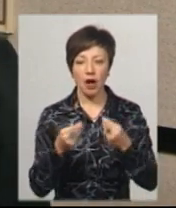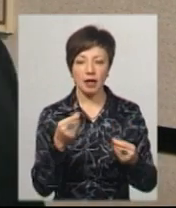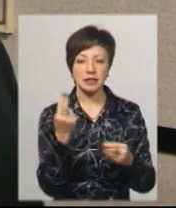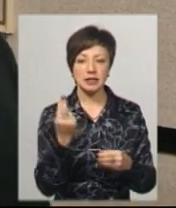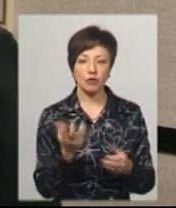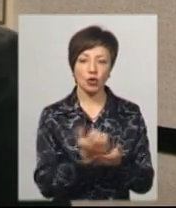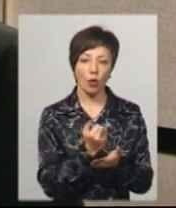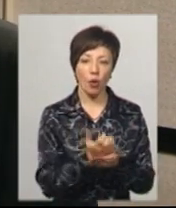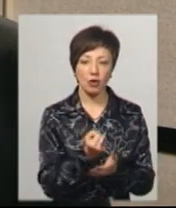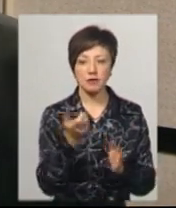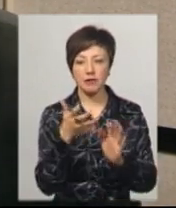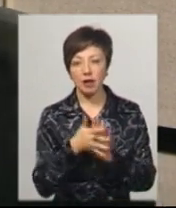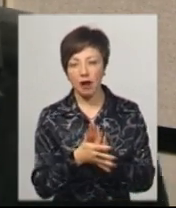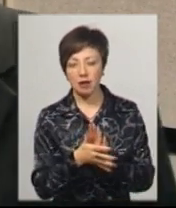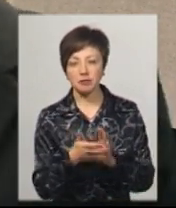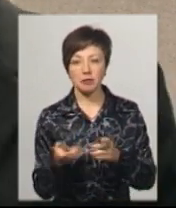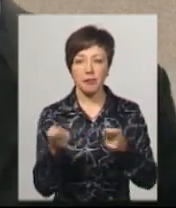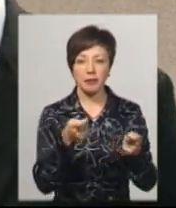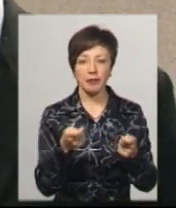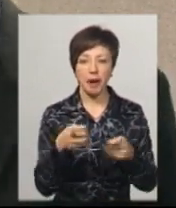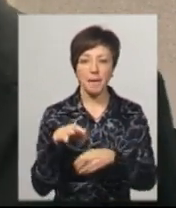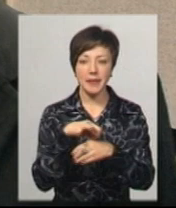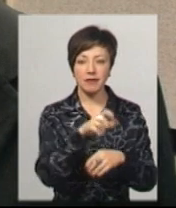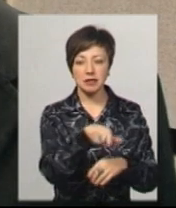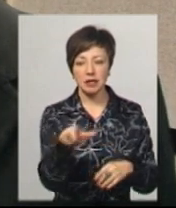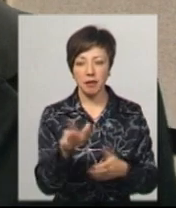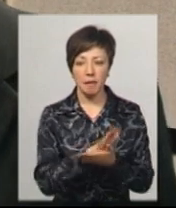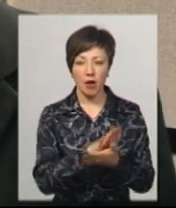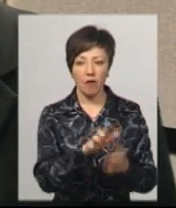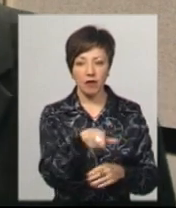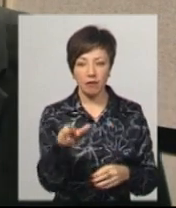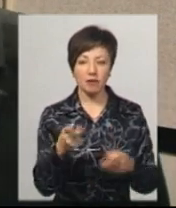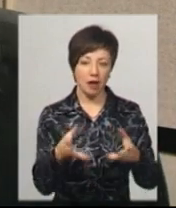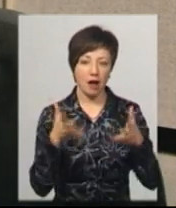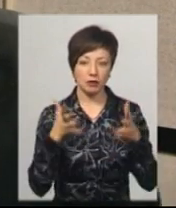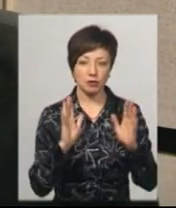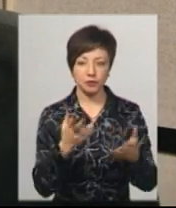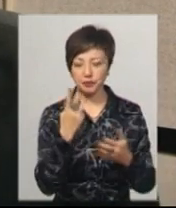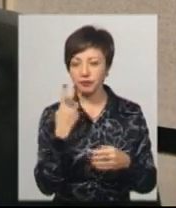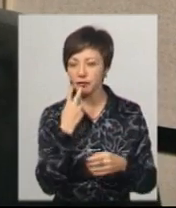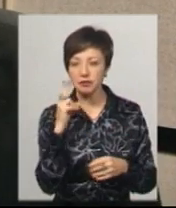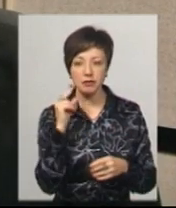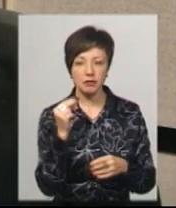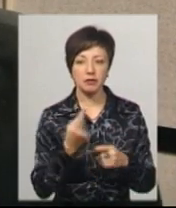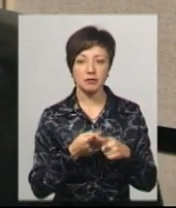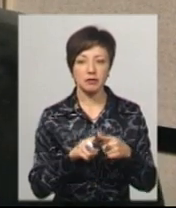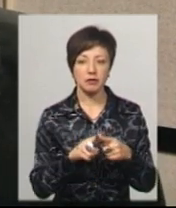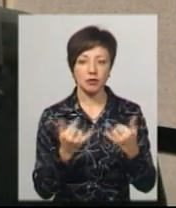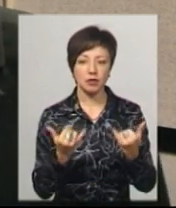доходів, віртуальні цифри перевезених пільговиків, ми будемо бачити чіткі цифри. На сьогоднішній